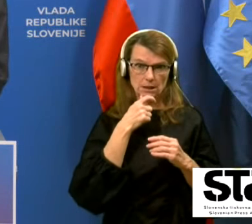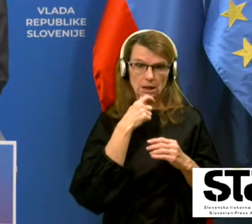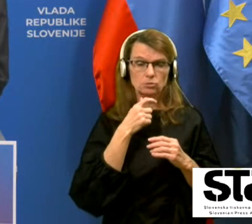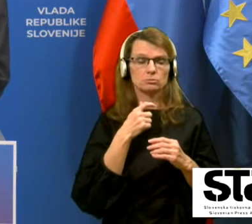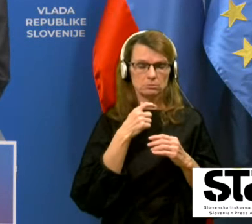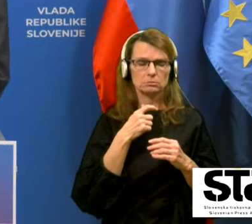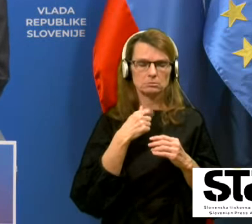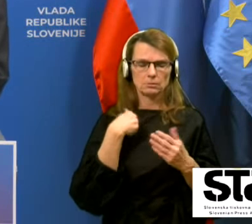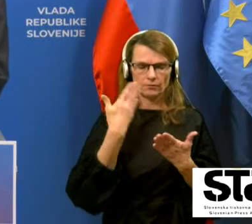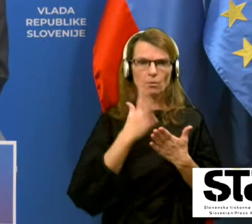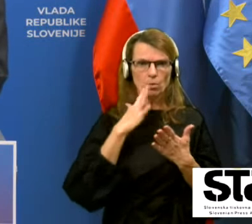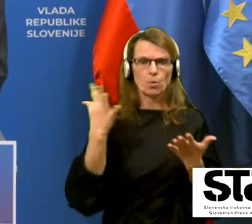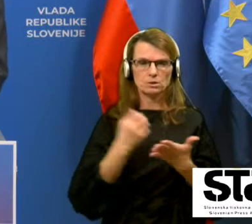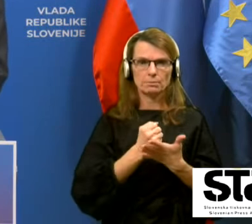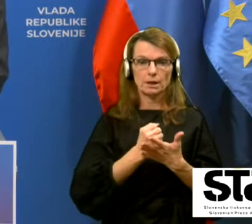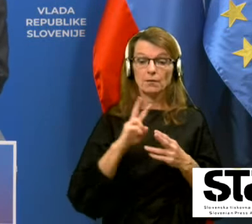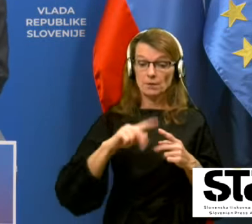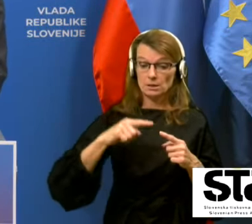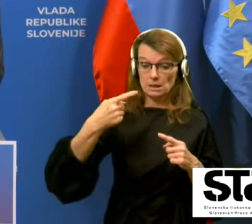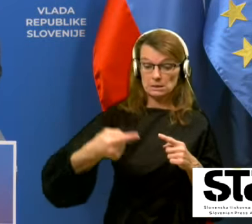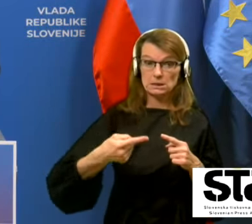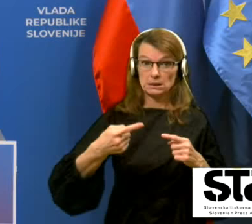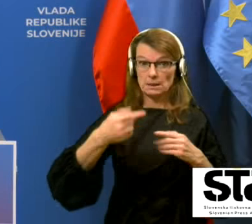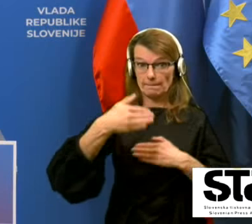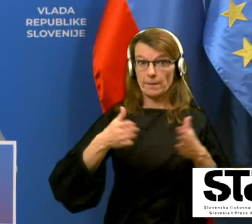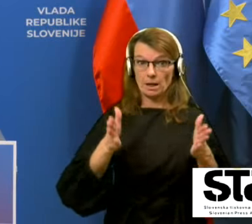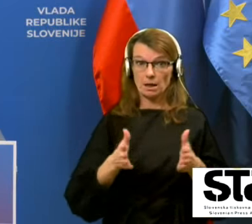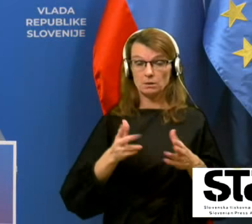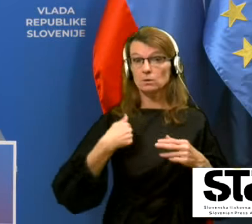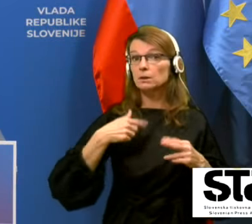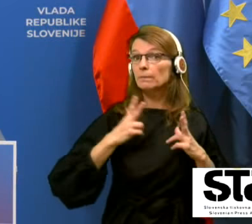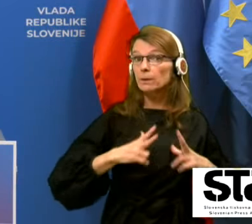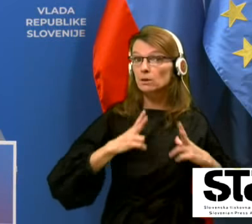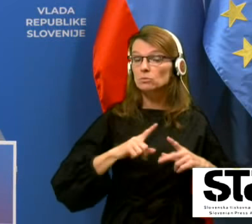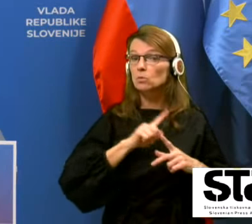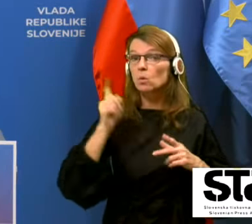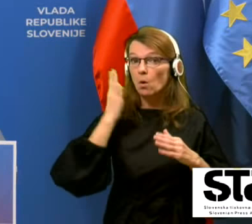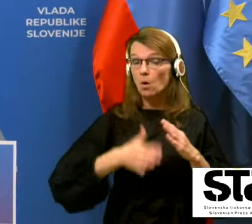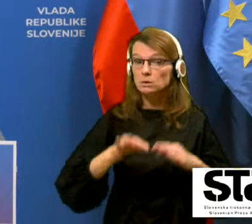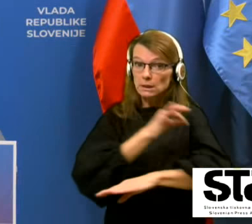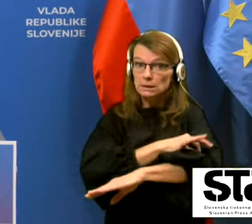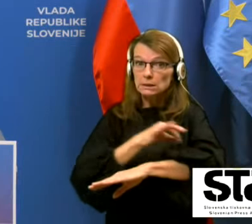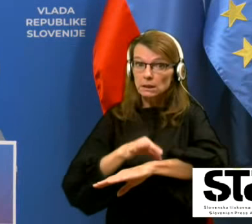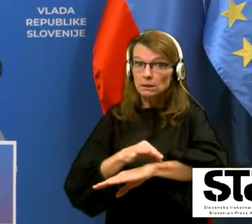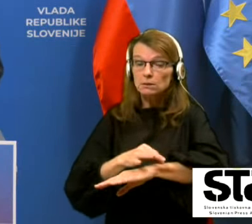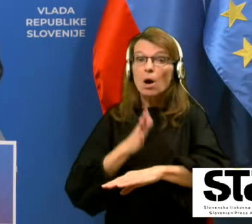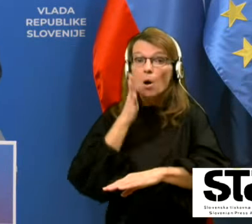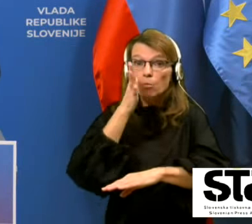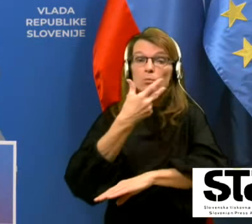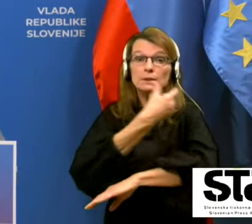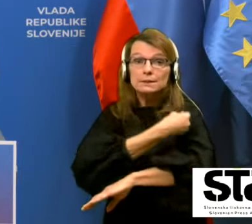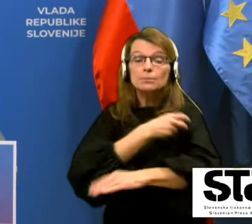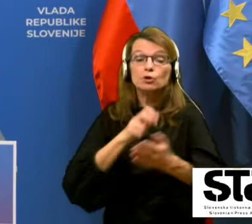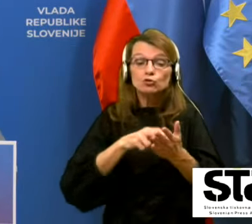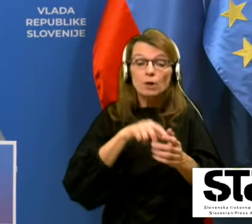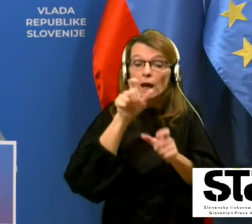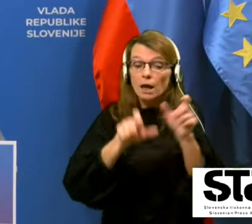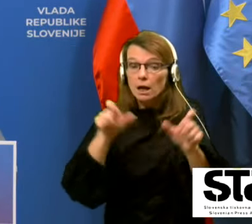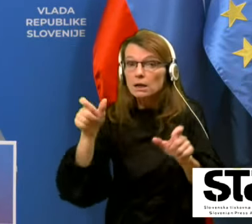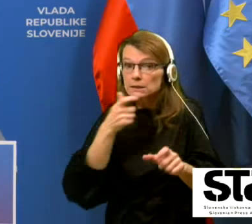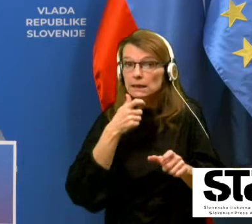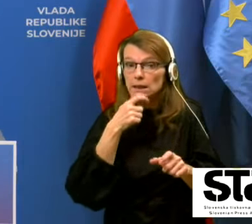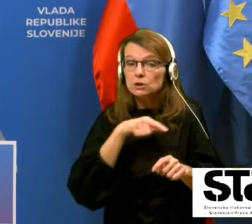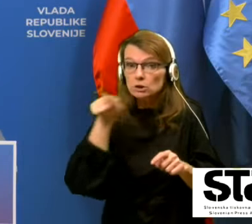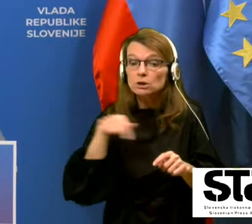V naslednjem paketu, ki ga pričakujemo do konca tedna, bomo cepili druge starejše, ki